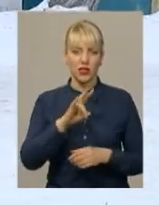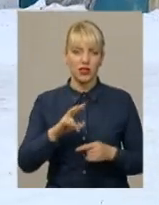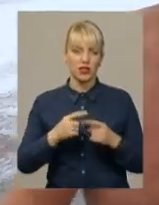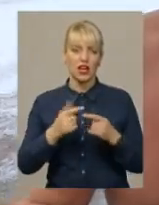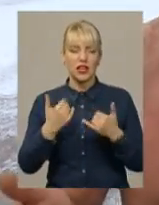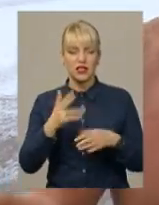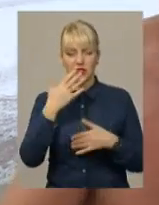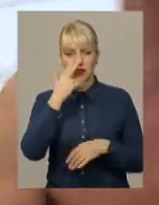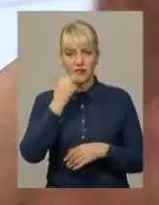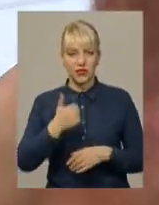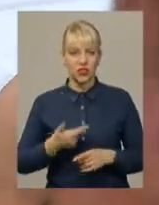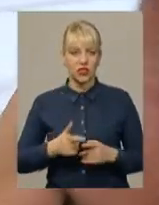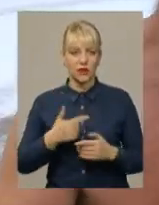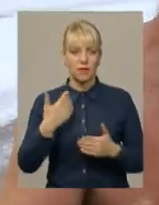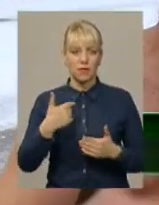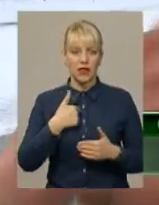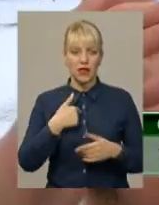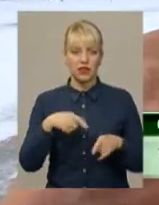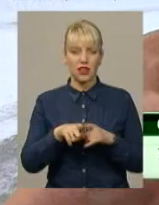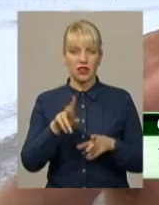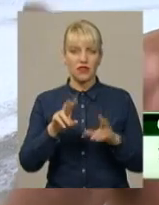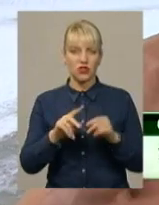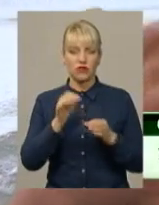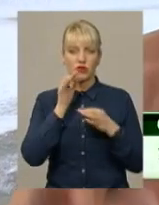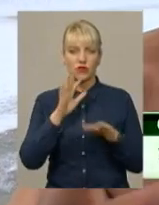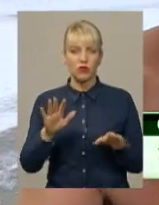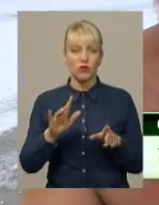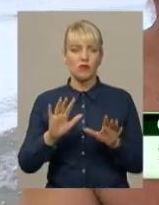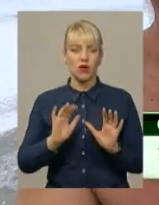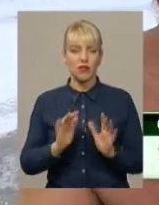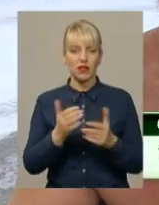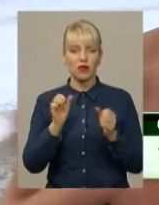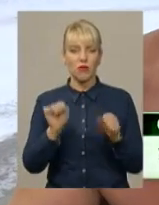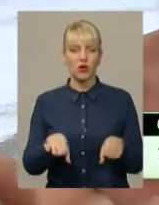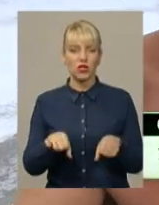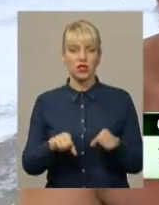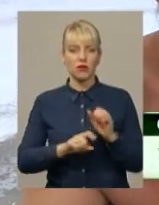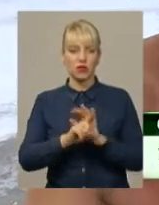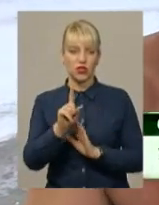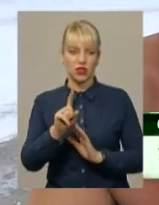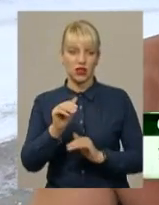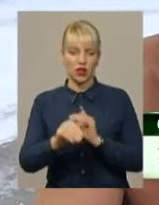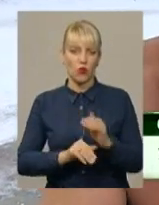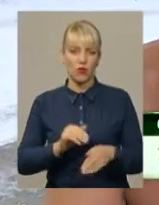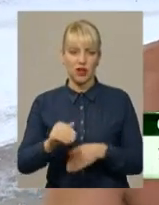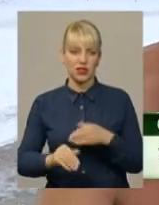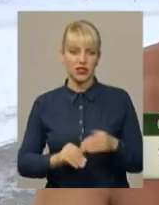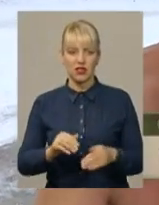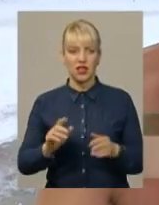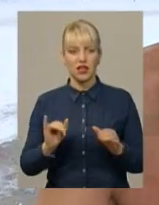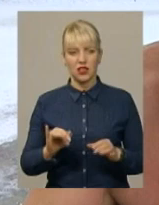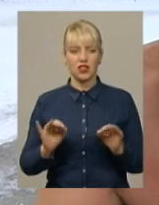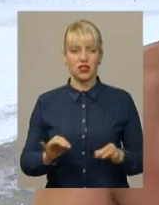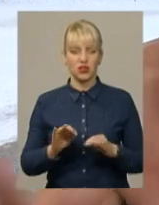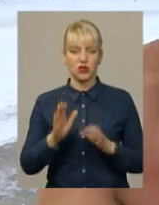звичкою. Я так вважаю, що в будь-який момент можна почати купатися і нічого.